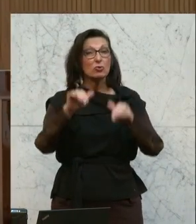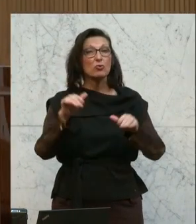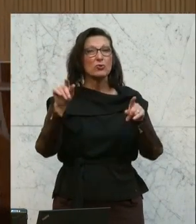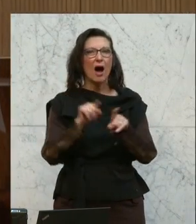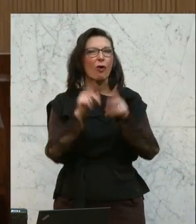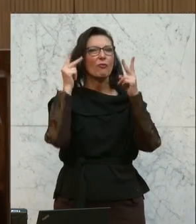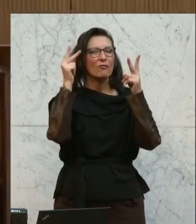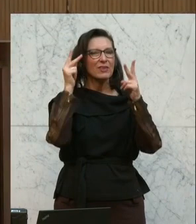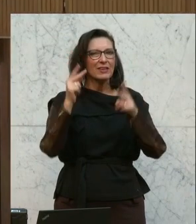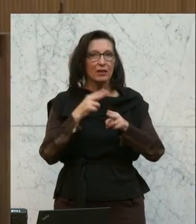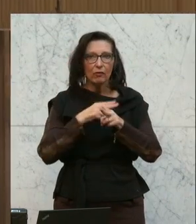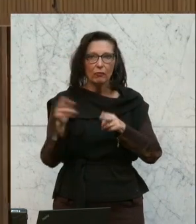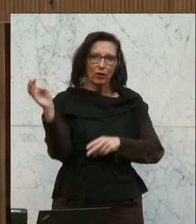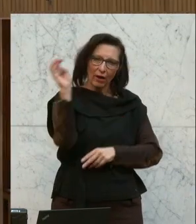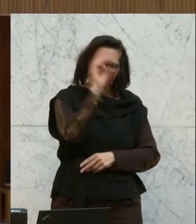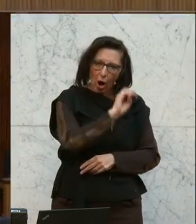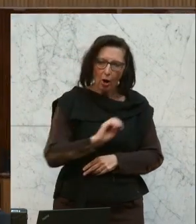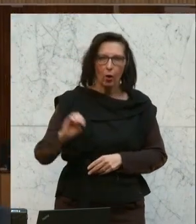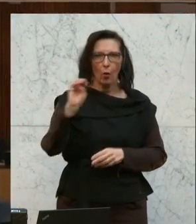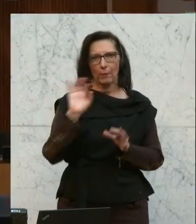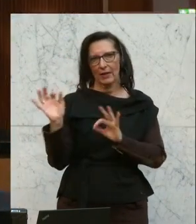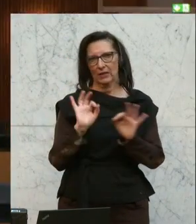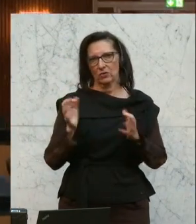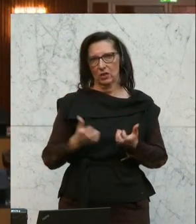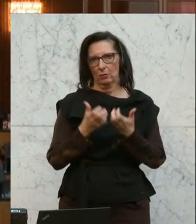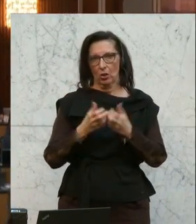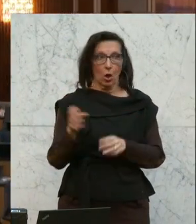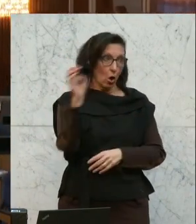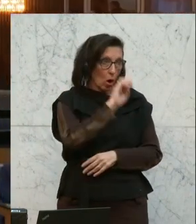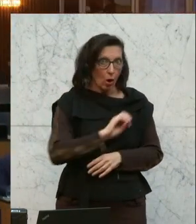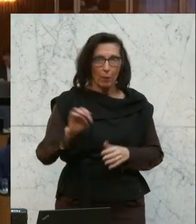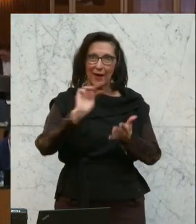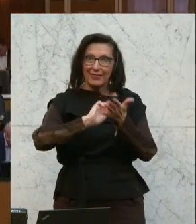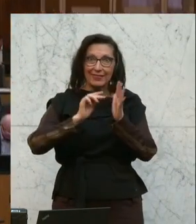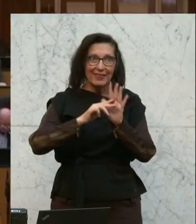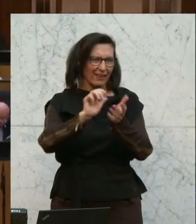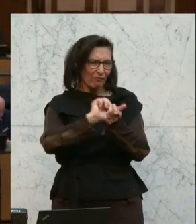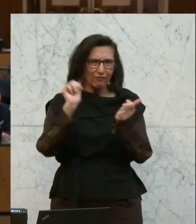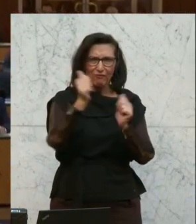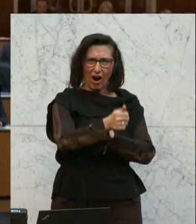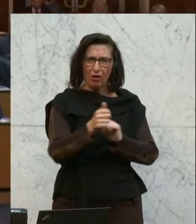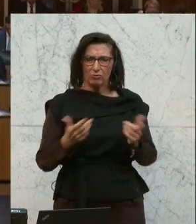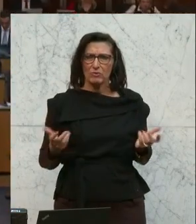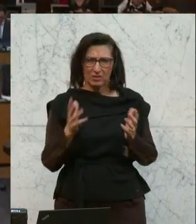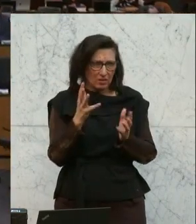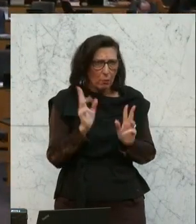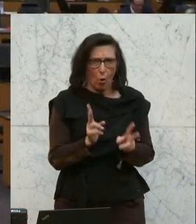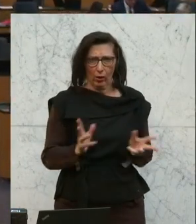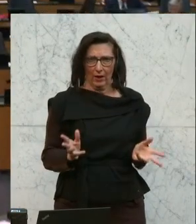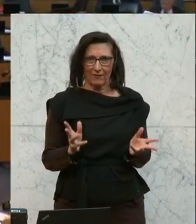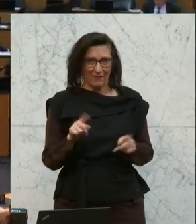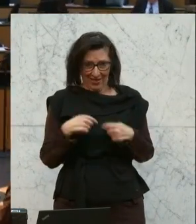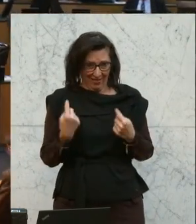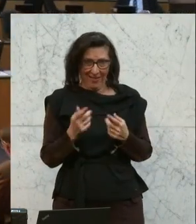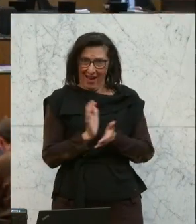Überlebensfrage für die europäische Industrieproduktion und für die europäische Technologieführerschaft. Weil wenn wir diese Aufgabe nicht bewältigen,